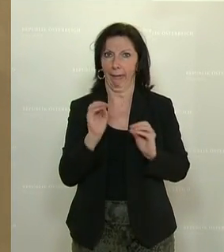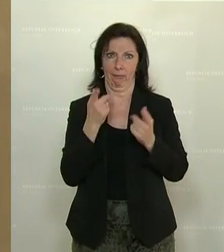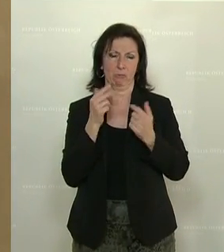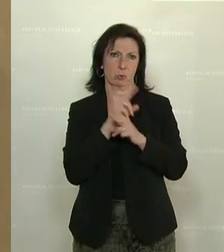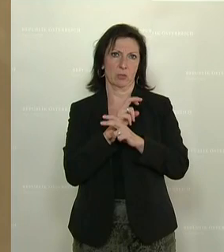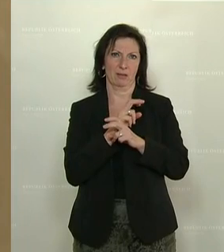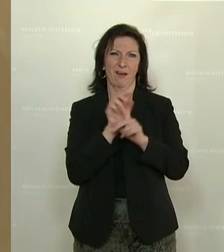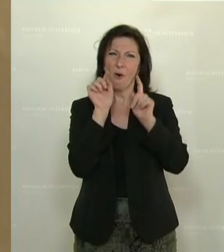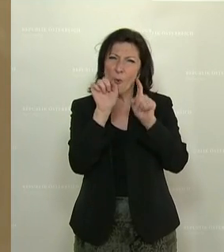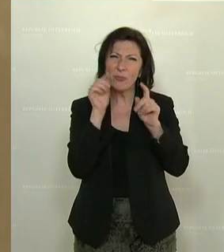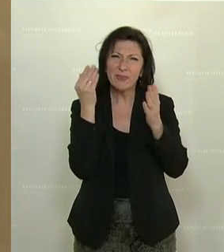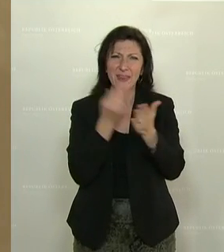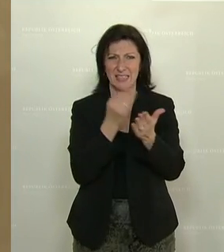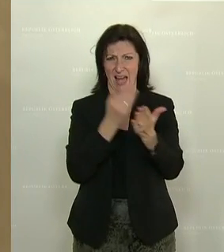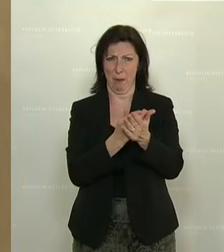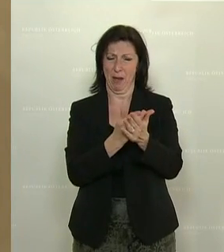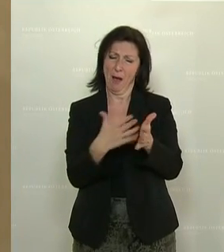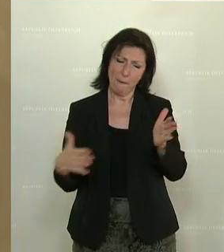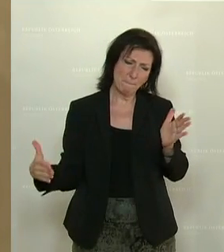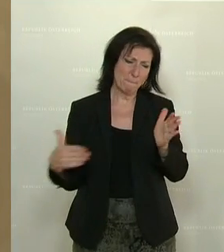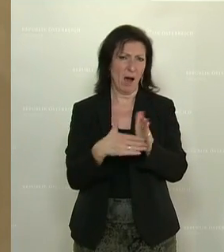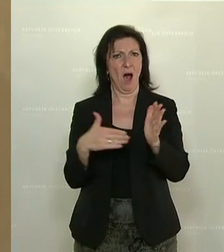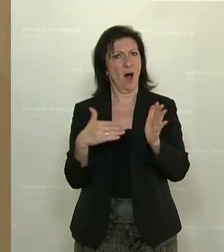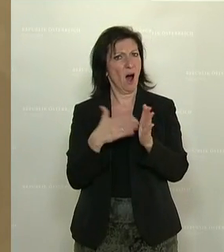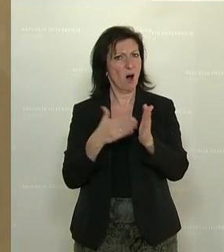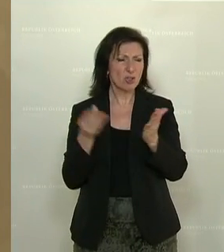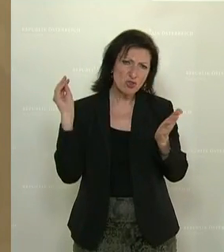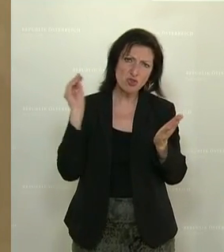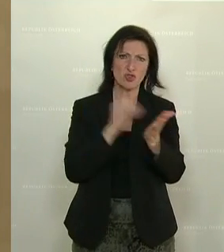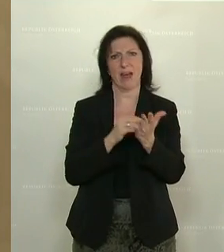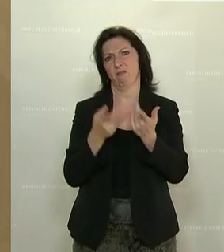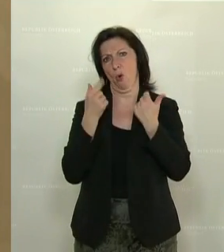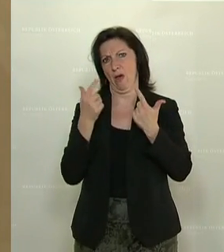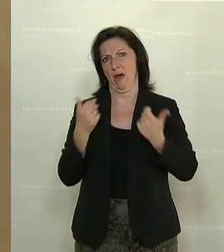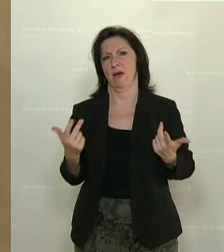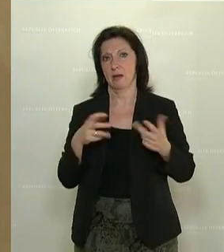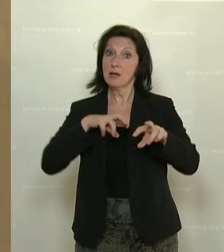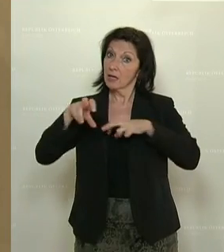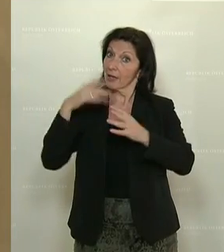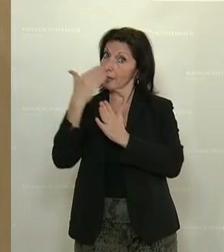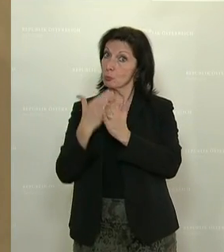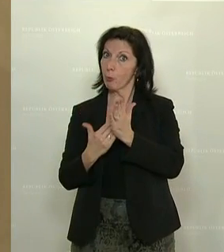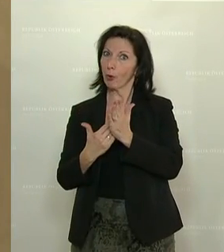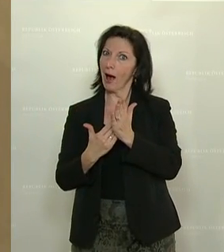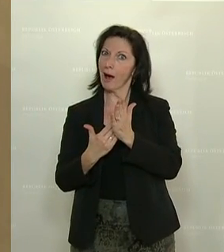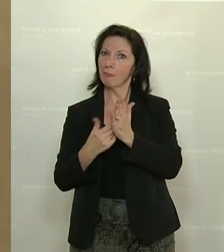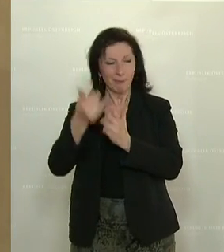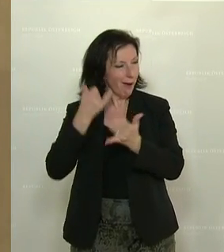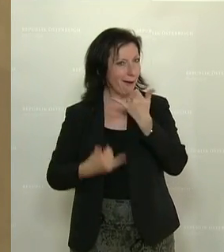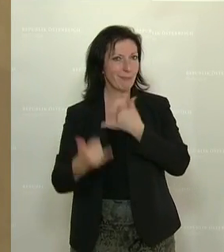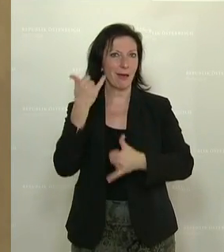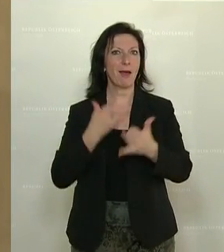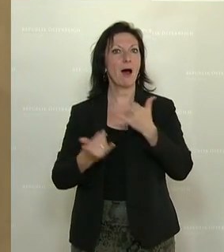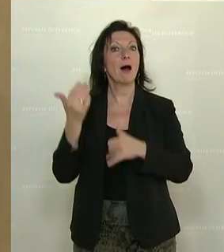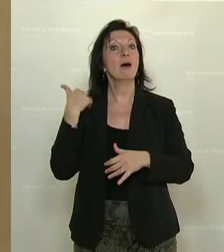und Herren, genau deshalb braucht es eine Herkunftskennzeichnung, wie sie im Regierungsprogramm vor über einem Jahr